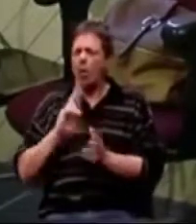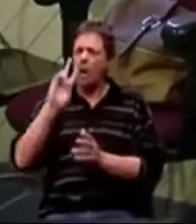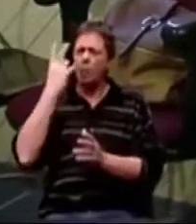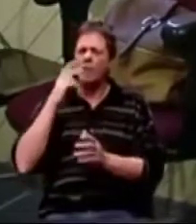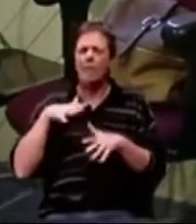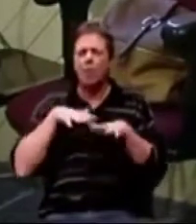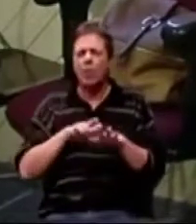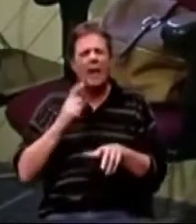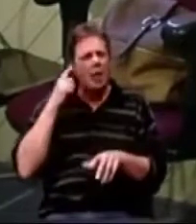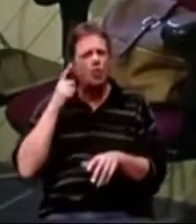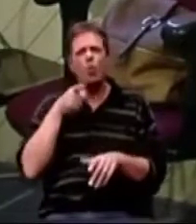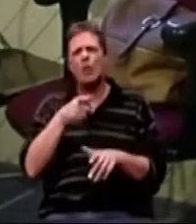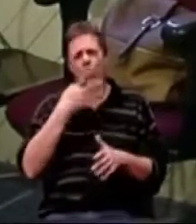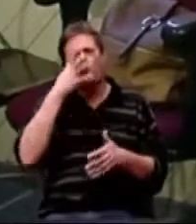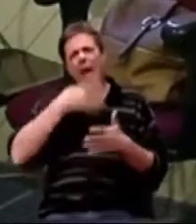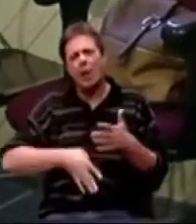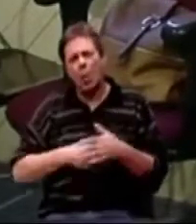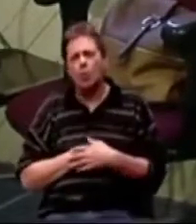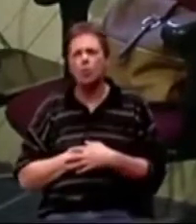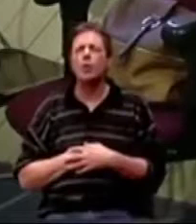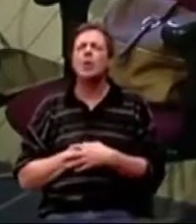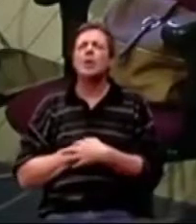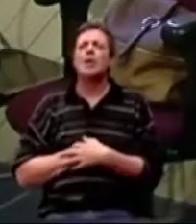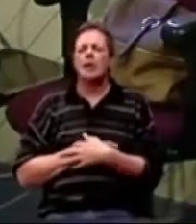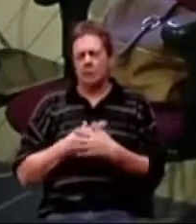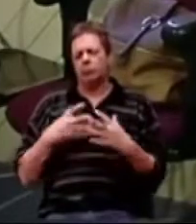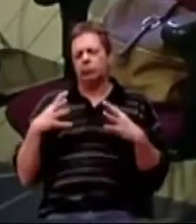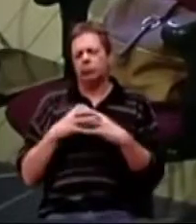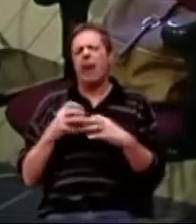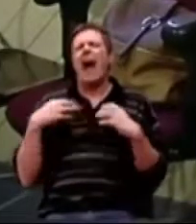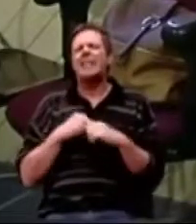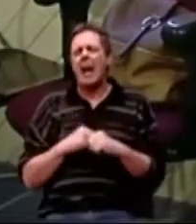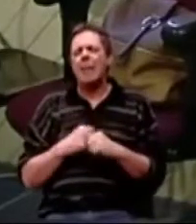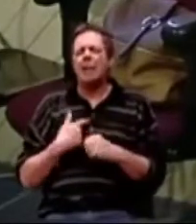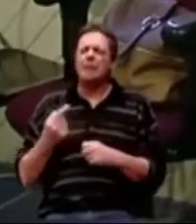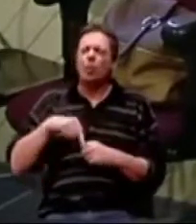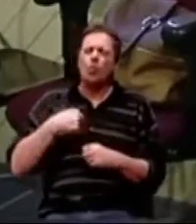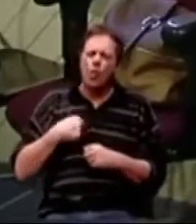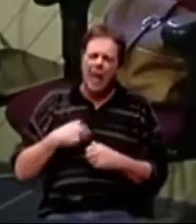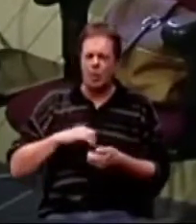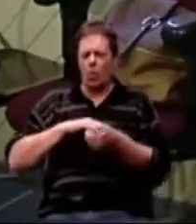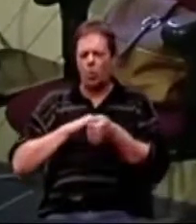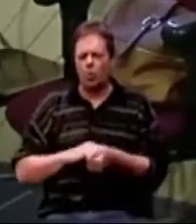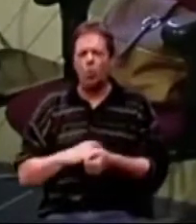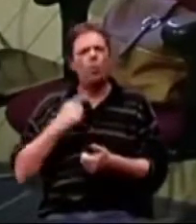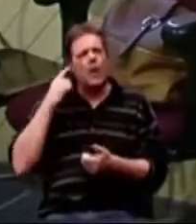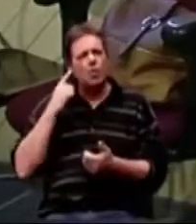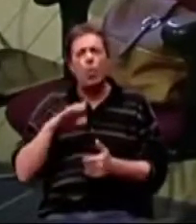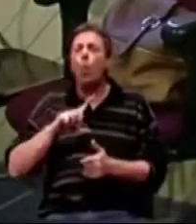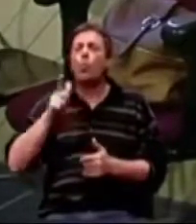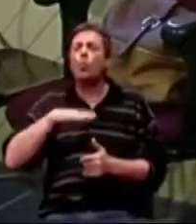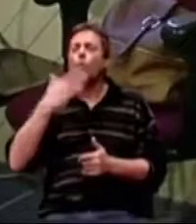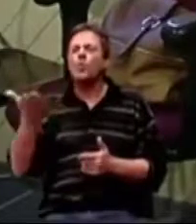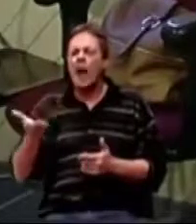ljude kad čuju za tu dijagnozu Alzheimera, da dođu kod nas u savjetovalište u udrugu, da čuju i onu drugu